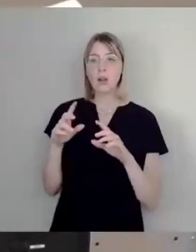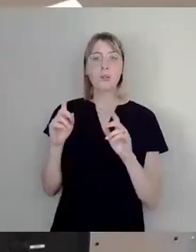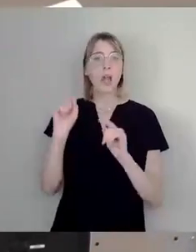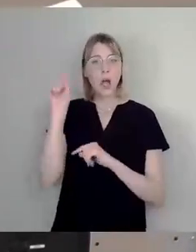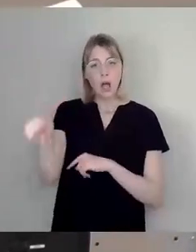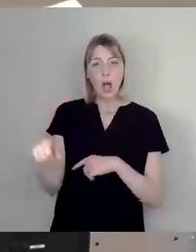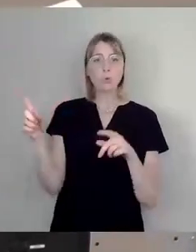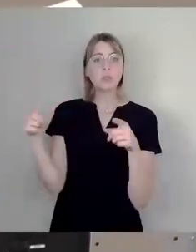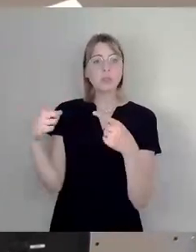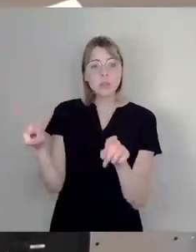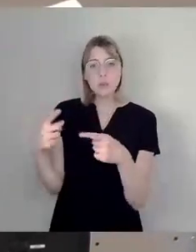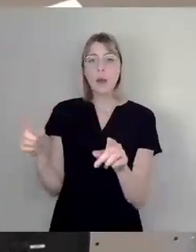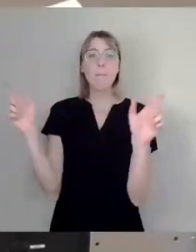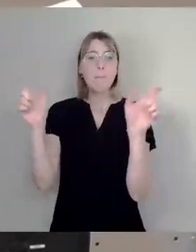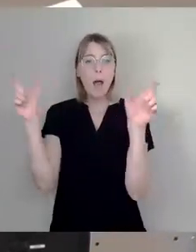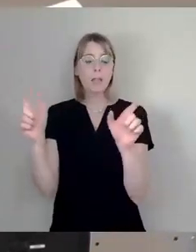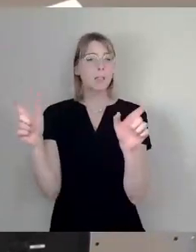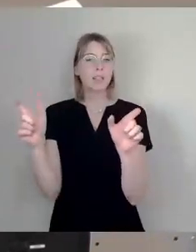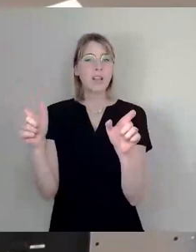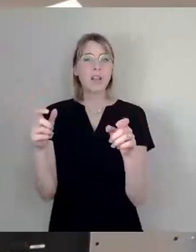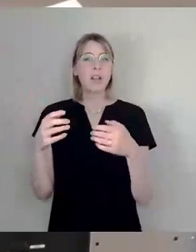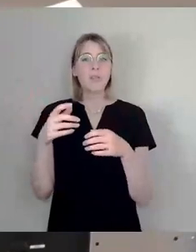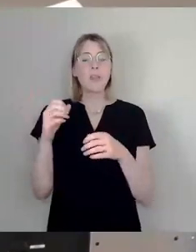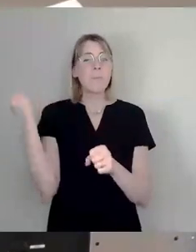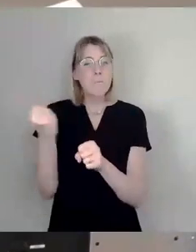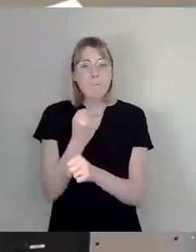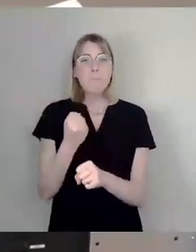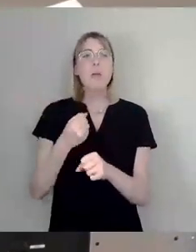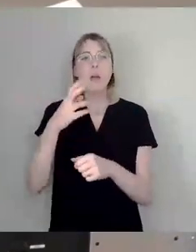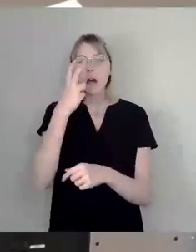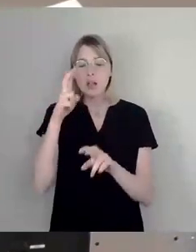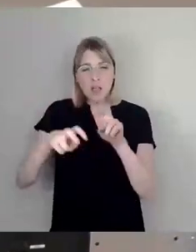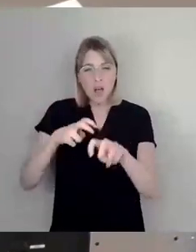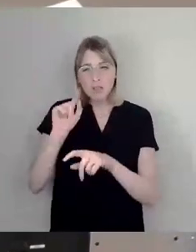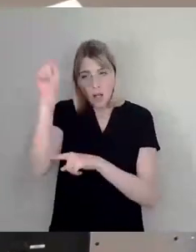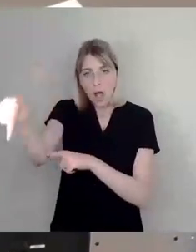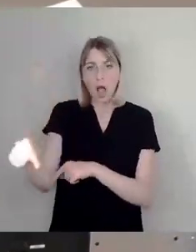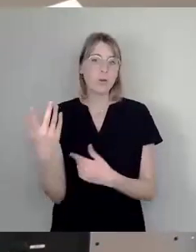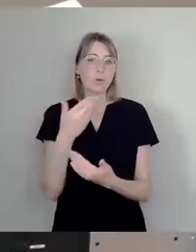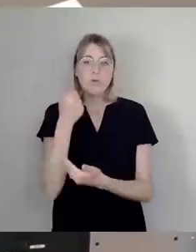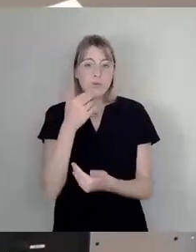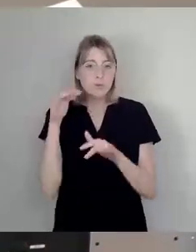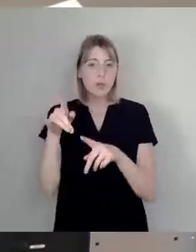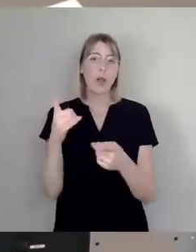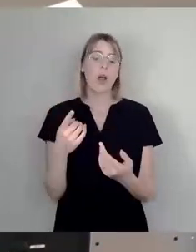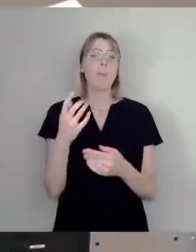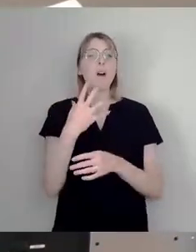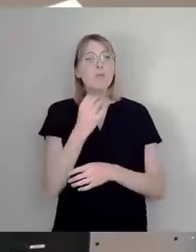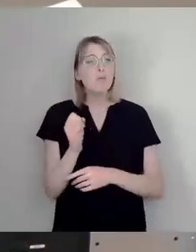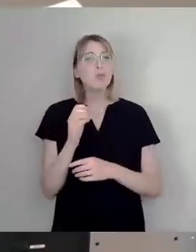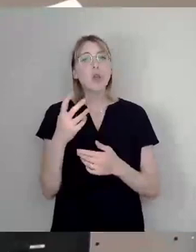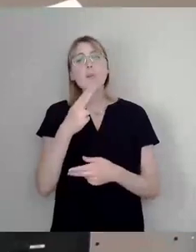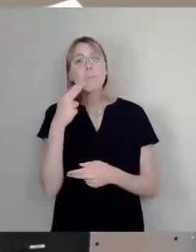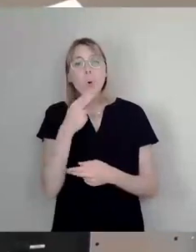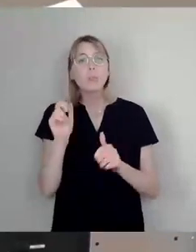Fest sehen. Also, die wollen es da eigentlich mal erleben. Wir freuen uns, wenn wir im Süden sind und ein buntes Leben in Italien oder Frankreich haben, aber hier